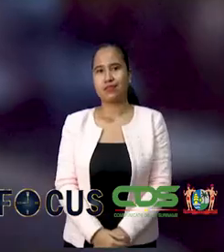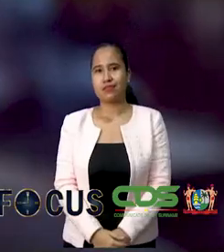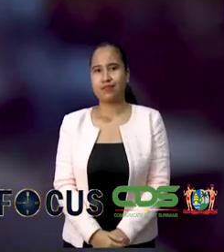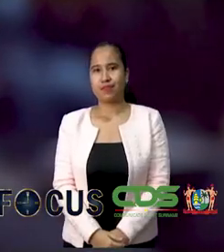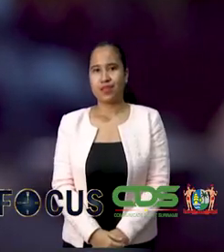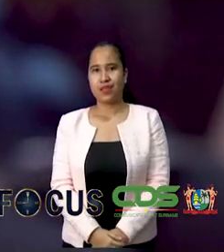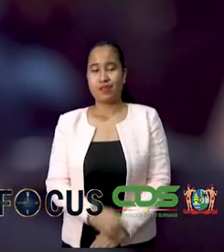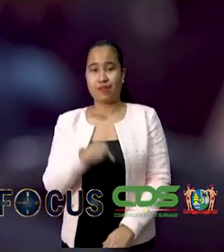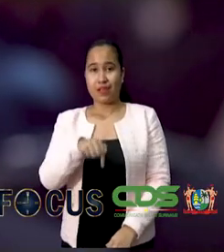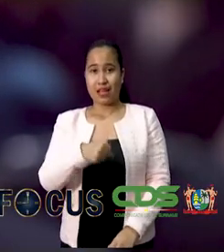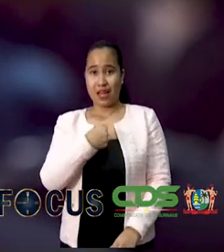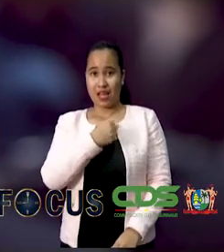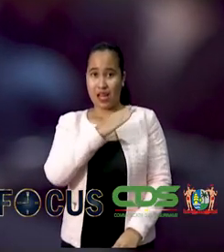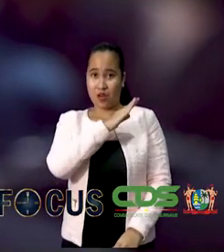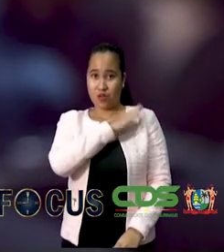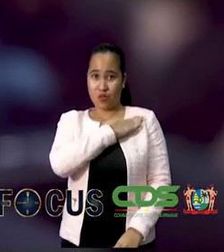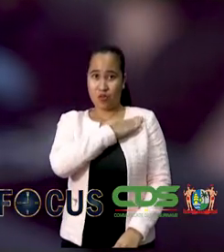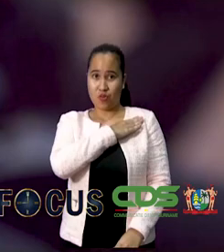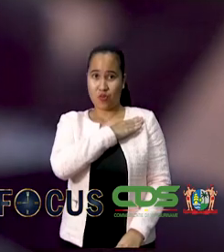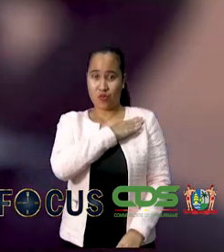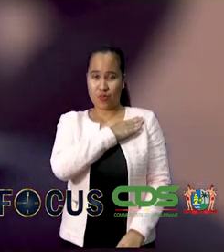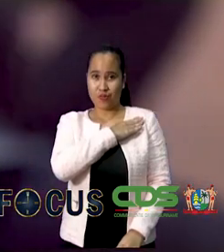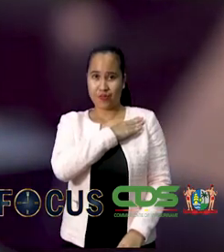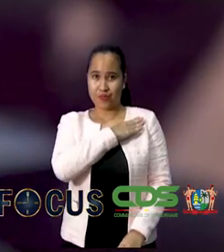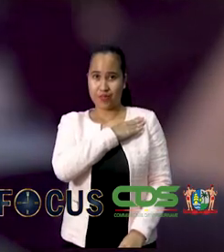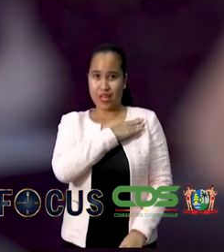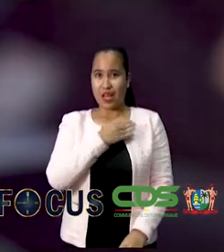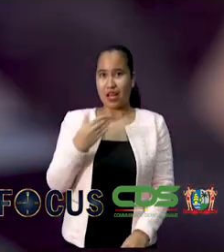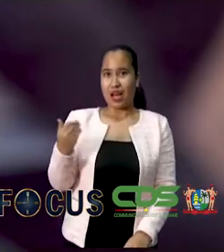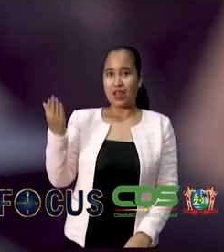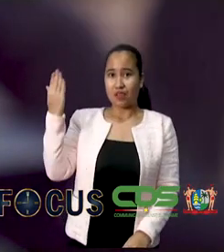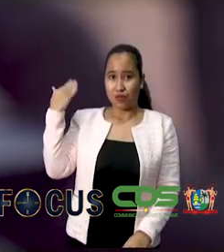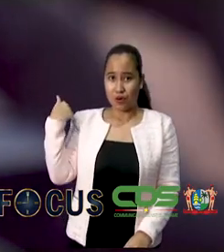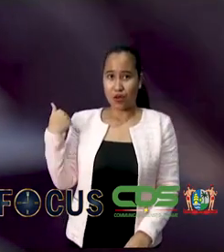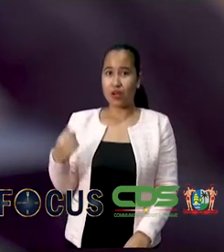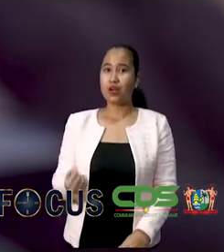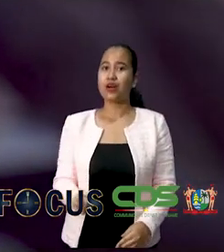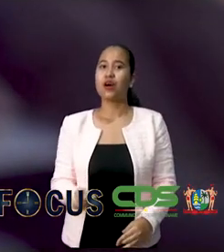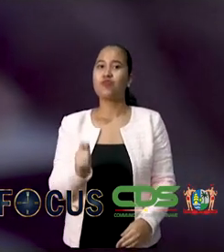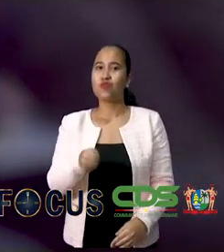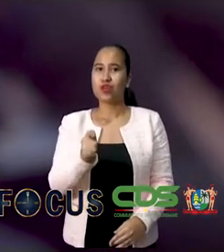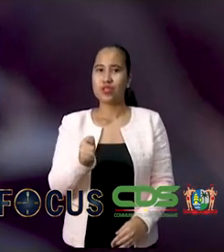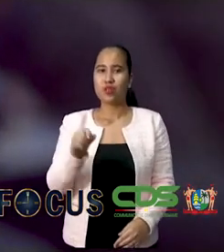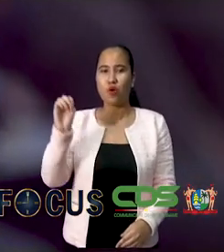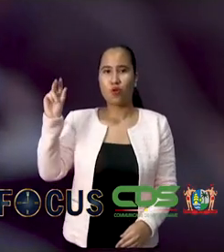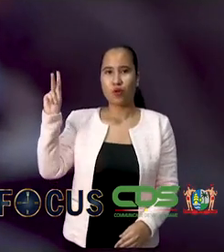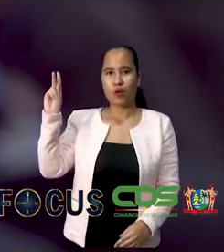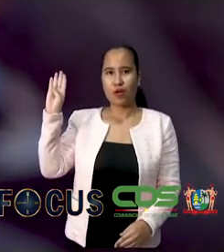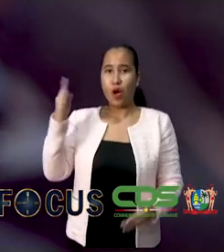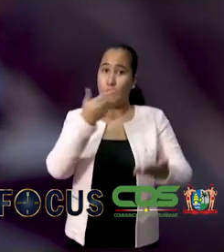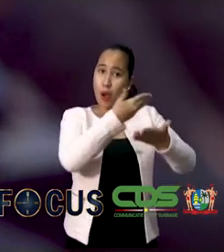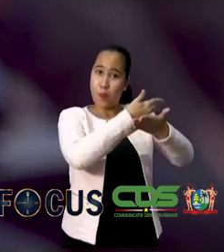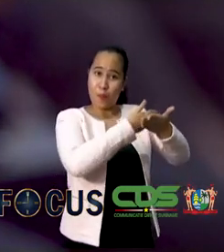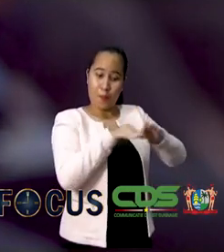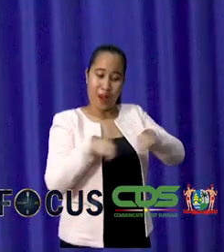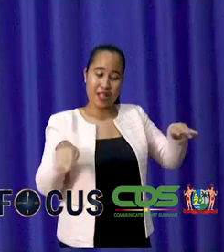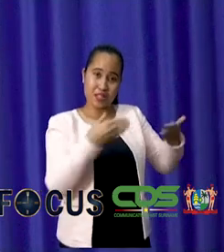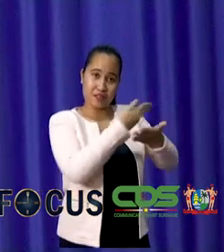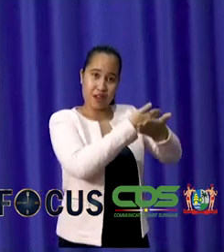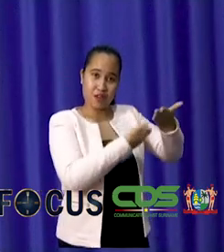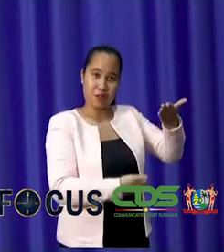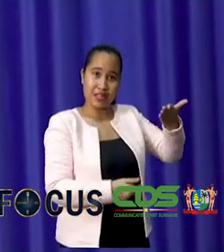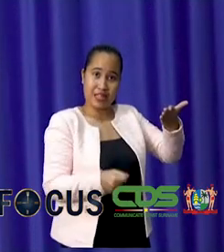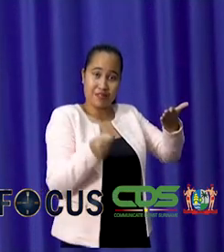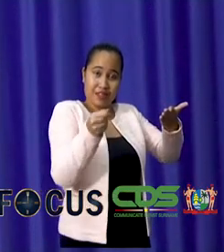Vandaag heb ik ook aan de gewezen voorzitter van het Onafhankelijk Kiesbureau ook gevraagd, op basis van het rapport wat zij heeft